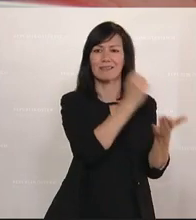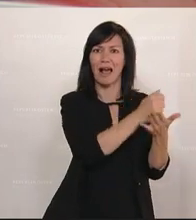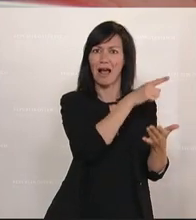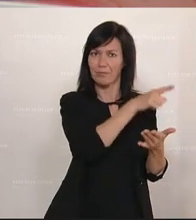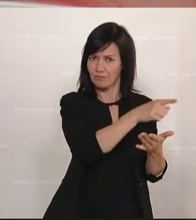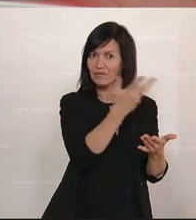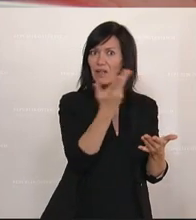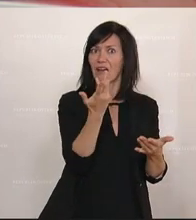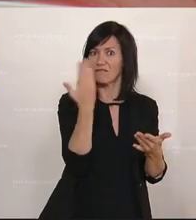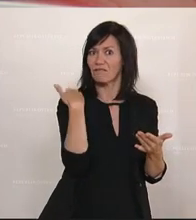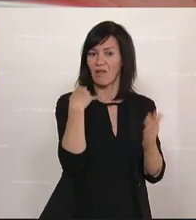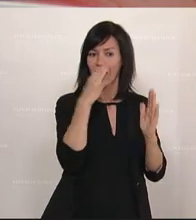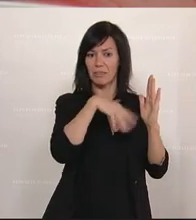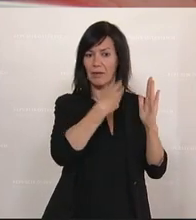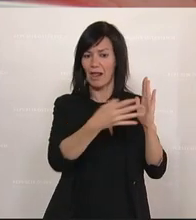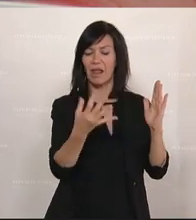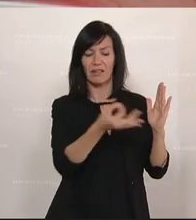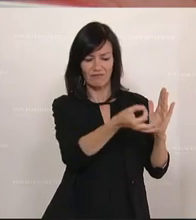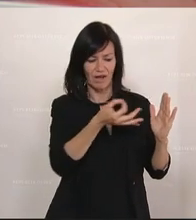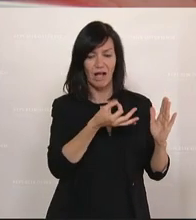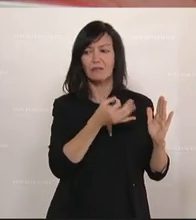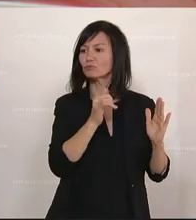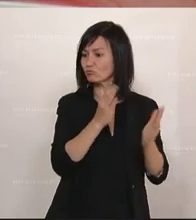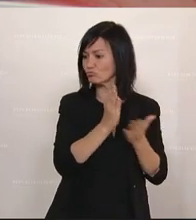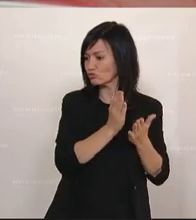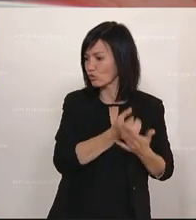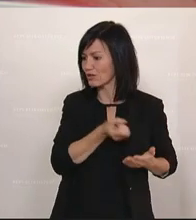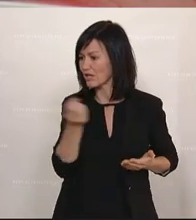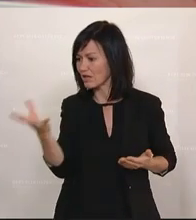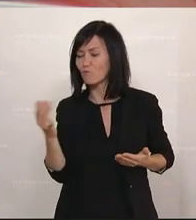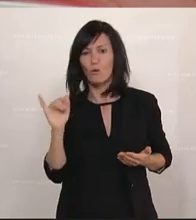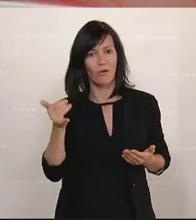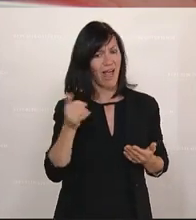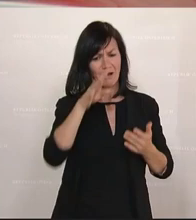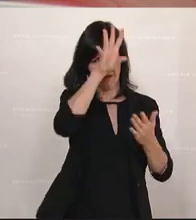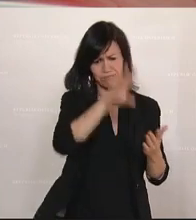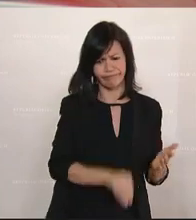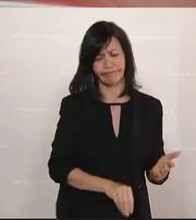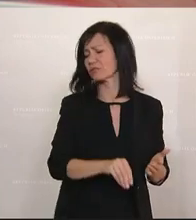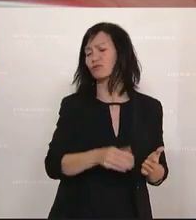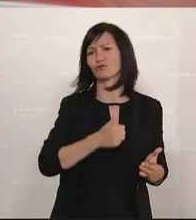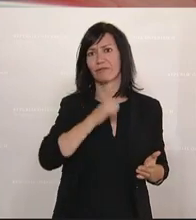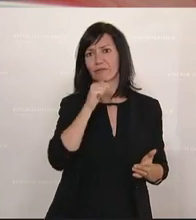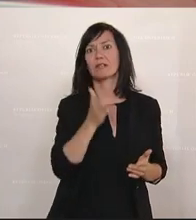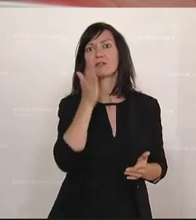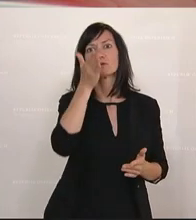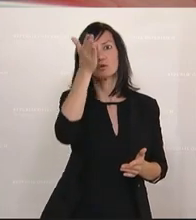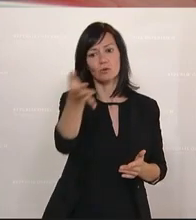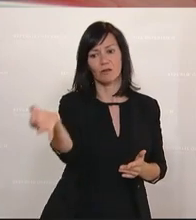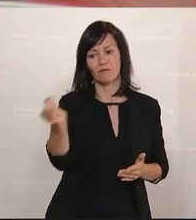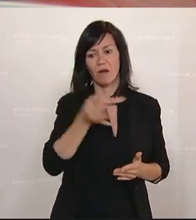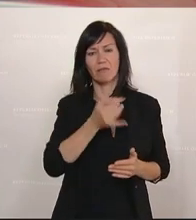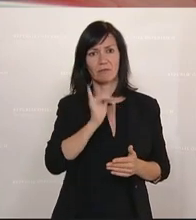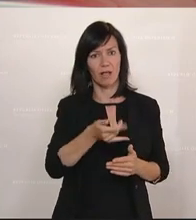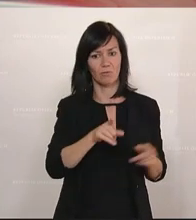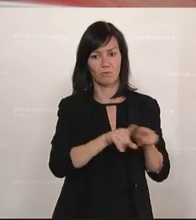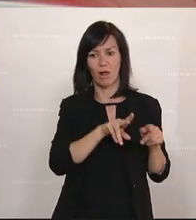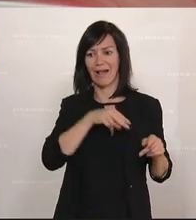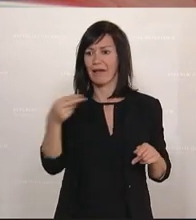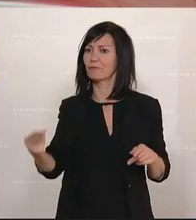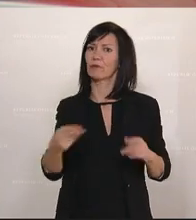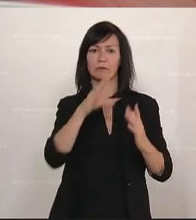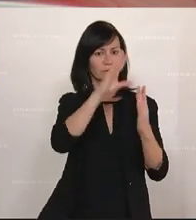abgefragt wurden, wurden die entsprechenden Informationen auch bereits erteilt. Das gilt auch für zukünftige Anfragen und deren Beantwortung.